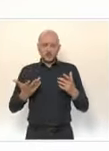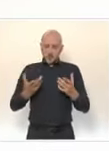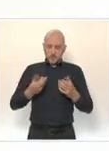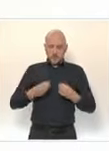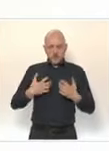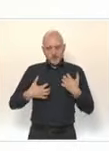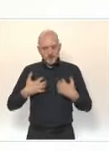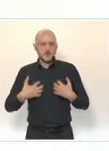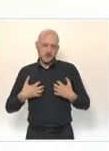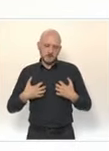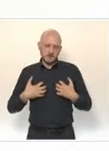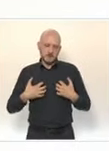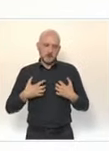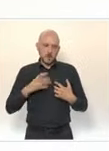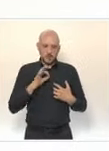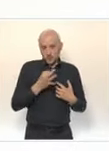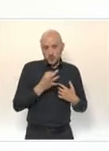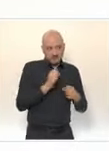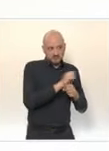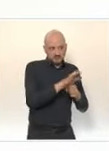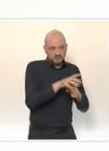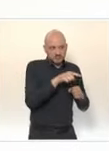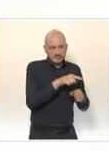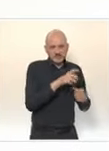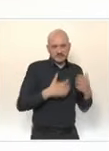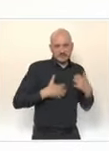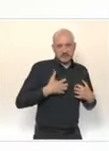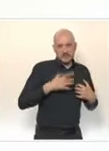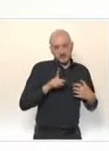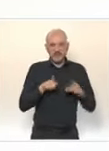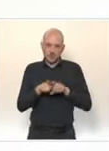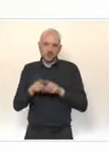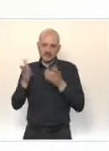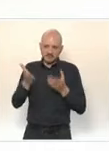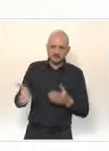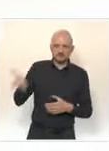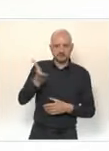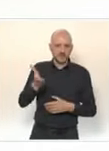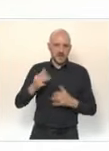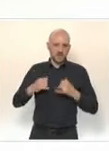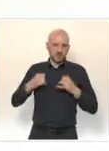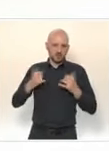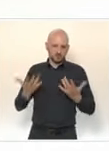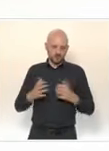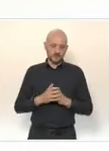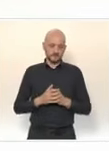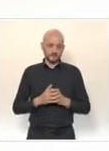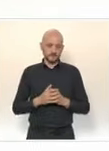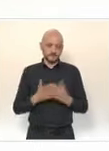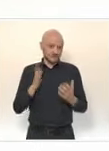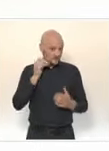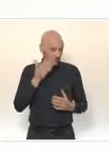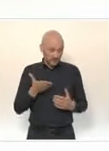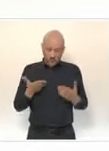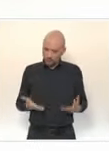que ceux directement liés à la pandémie. Donc oui, nous assumons une fois encore ce choix, mais nous